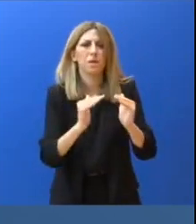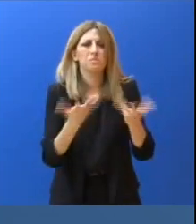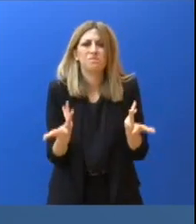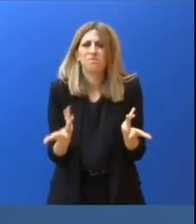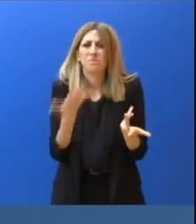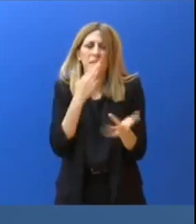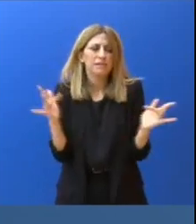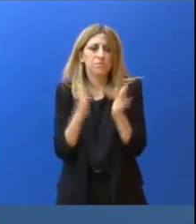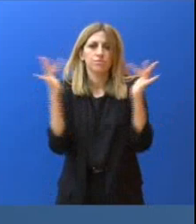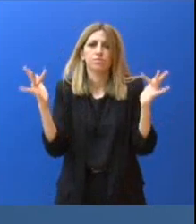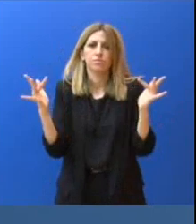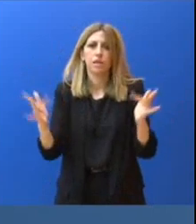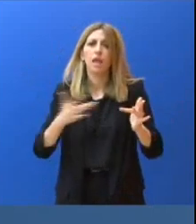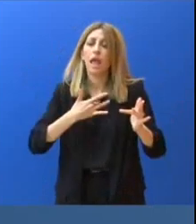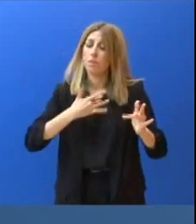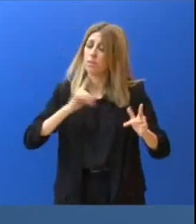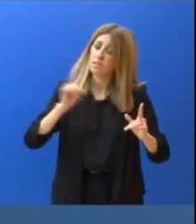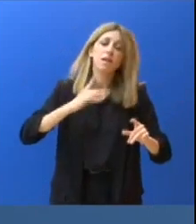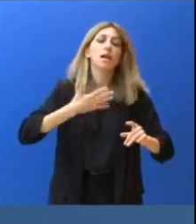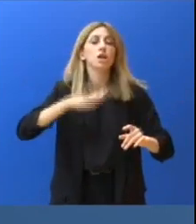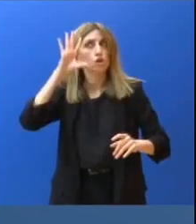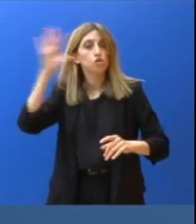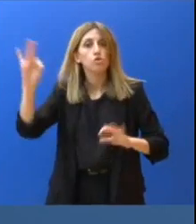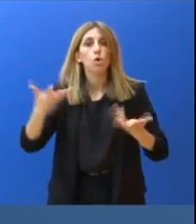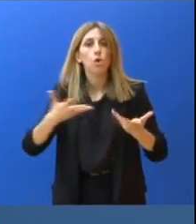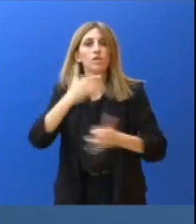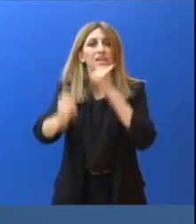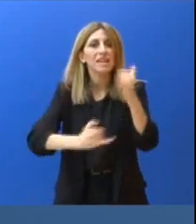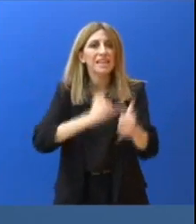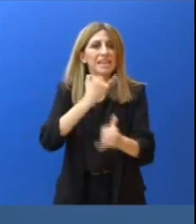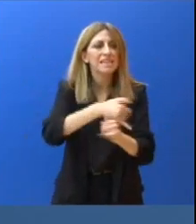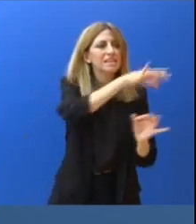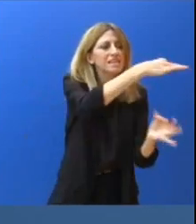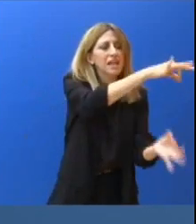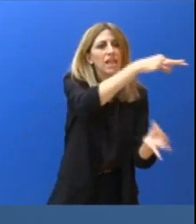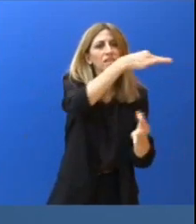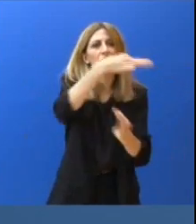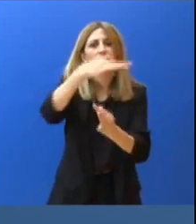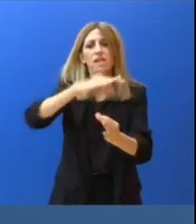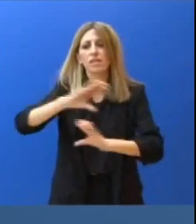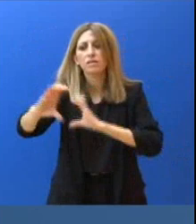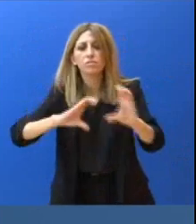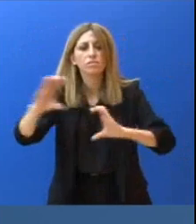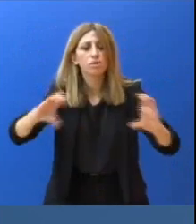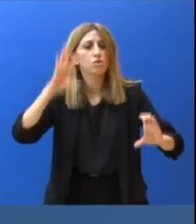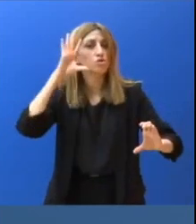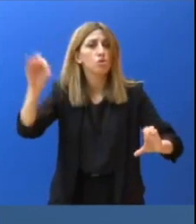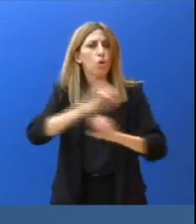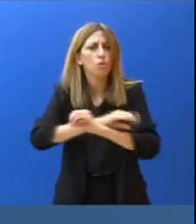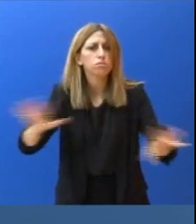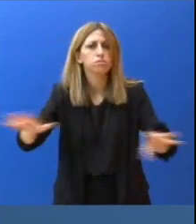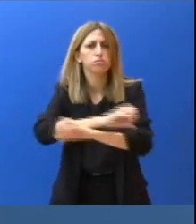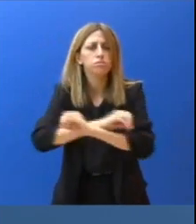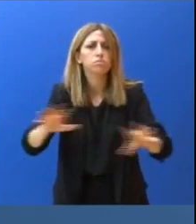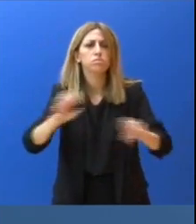τεράστια προσπάθεια διάχυσης του μηνύματος σε όλη την ελληνική κοινωνία προκειμένου να σωθούν ζωές όπως και σώθηκαν. Το δεύτερο στοιχείο αναφέρεται